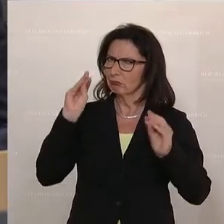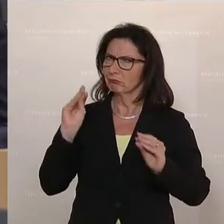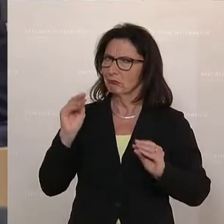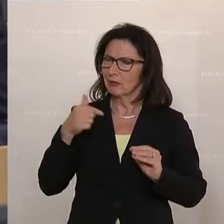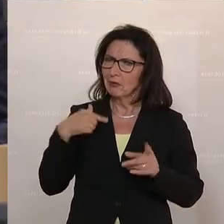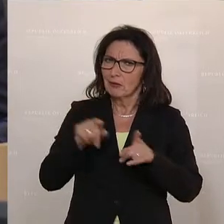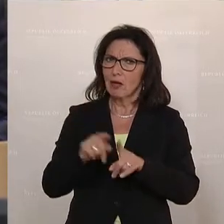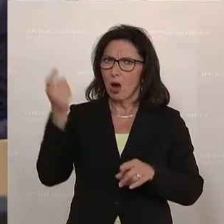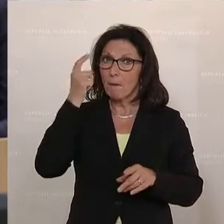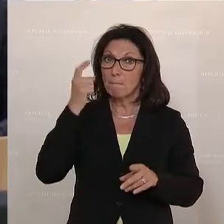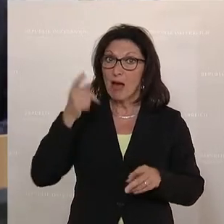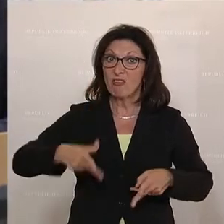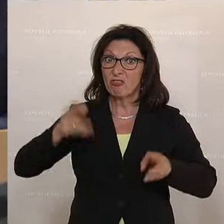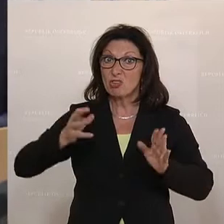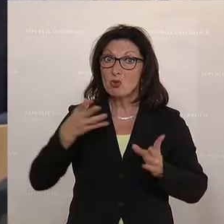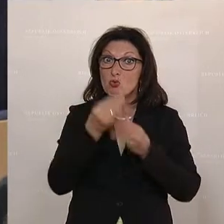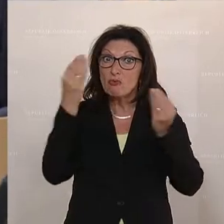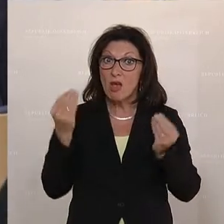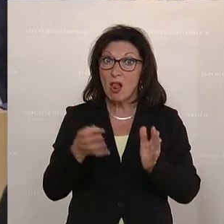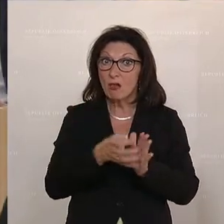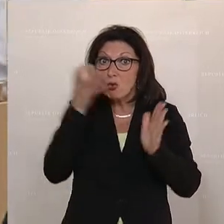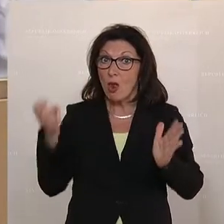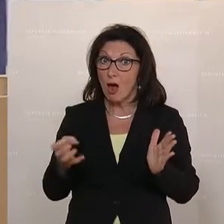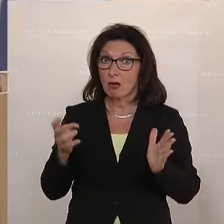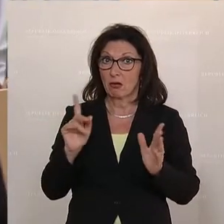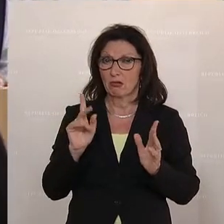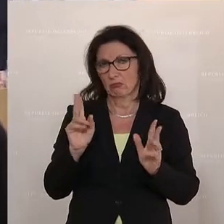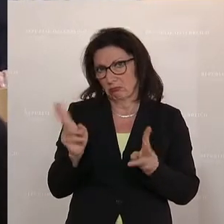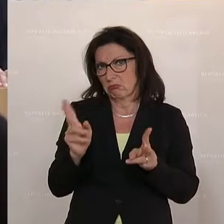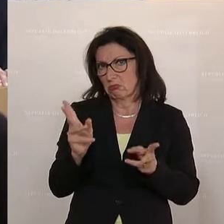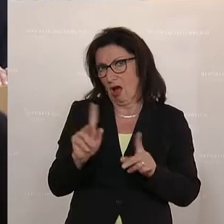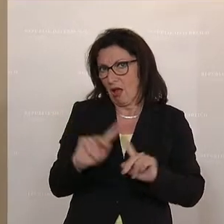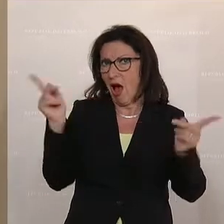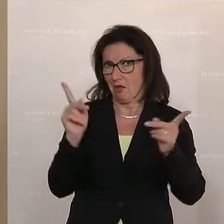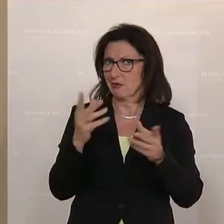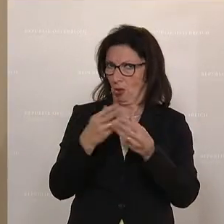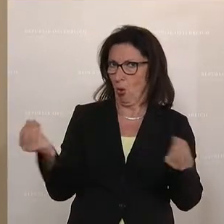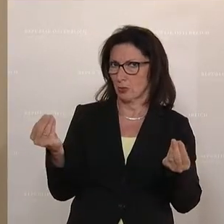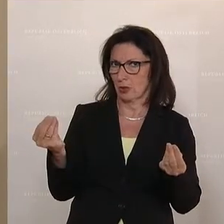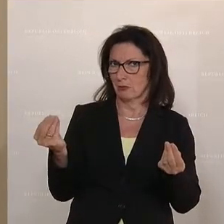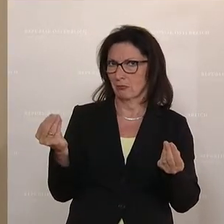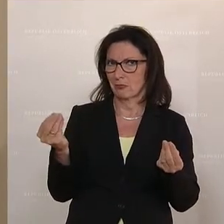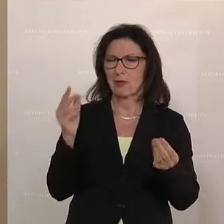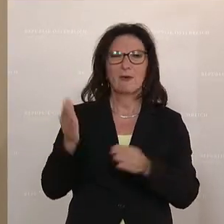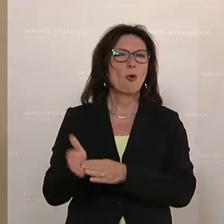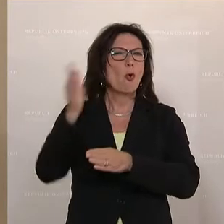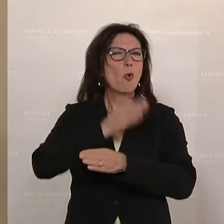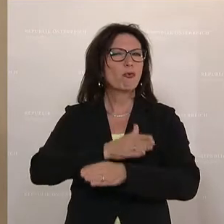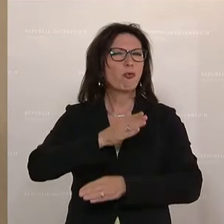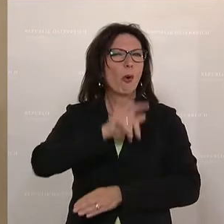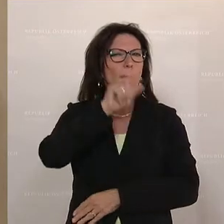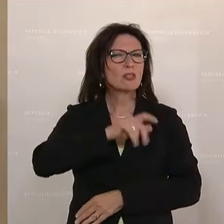sie zu lange sind und dass es da andere Lösungen geben hätte können bei dem Ganzen. Und der Vorredner jetzt direkt,